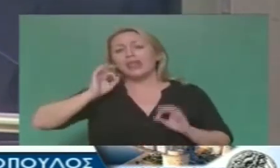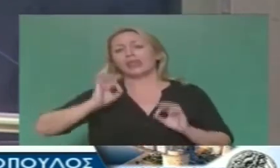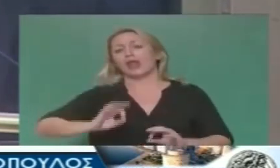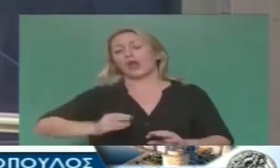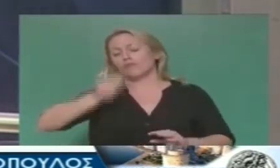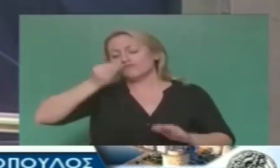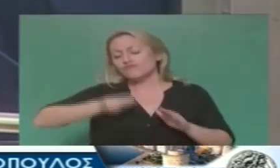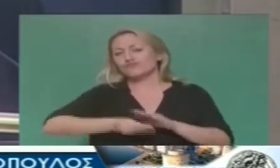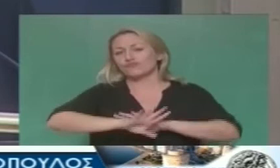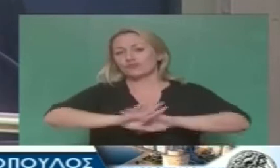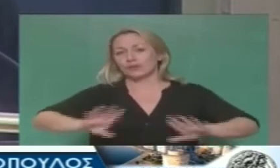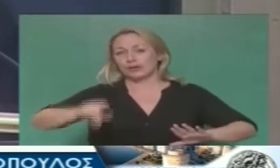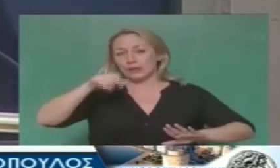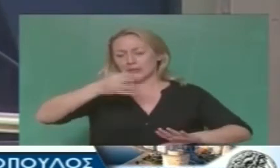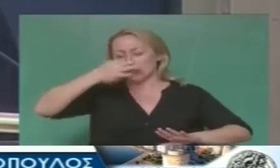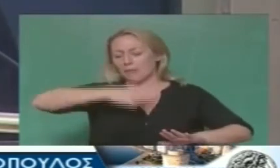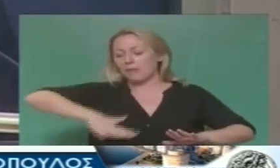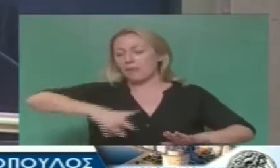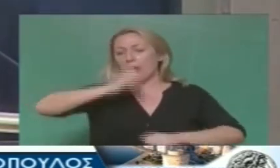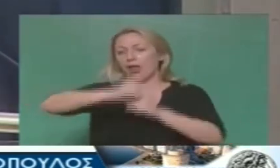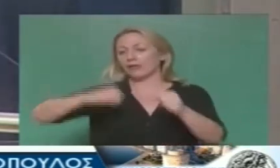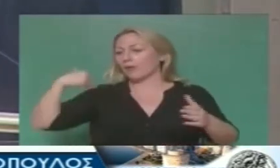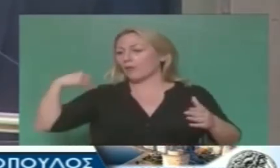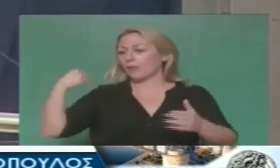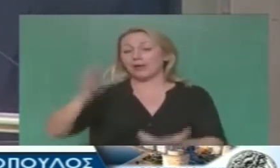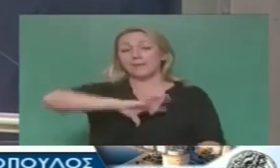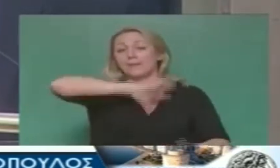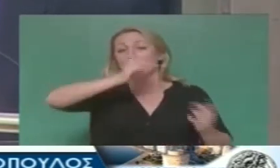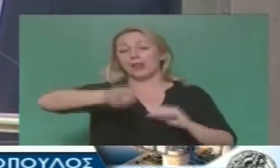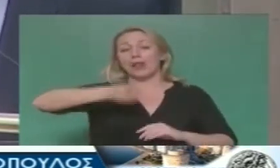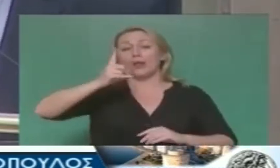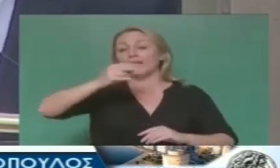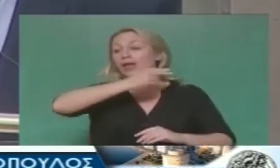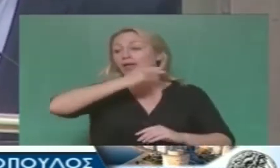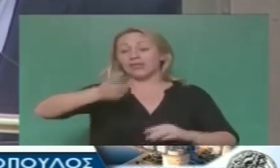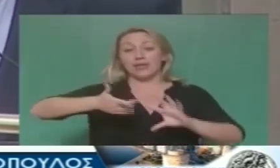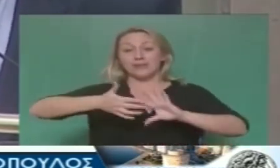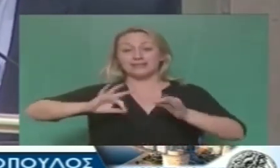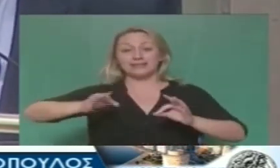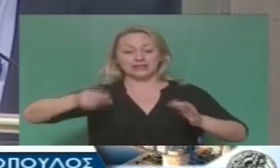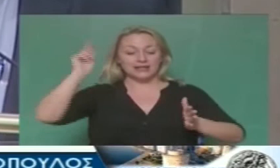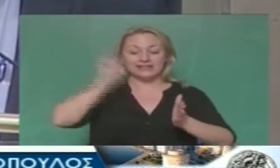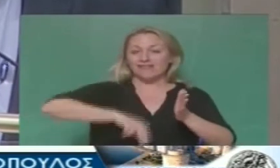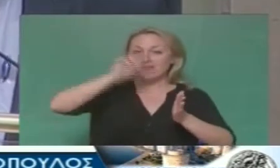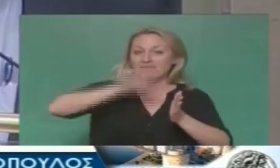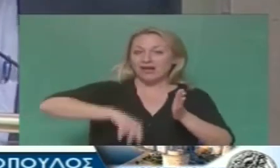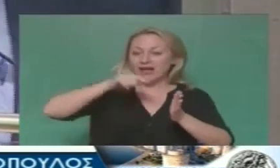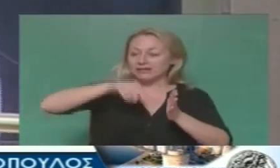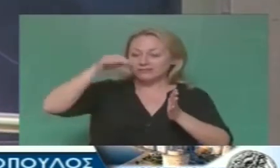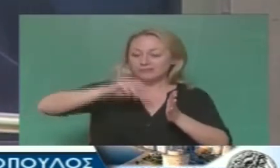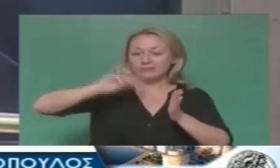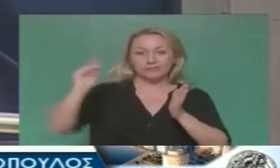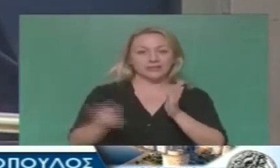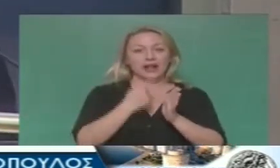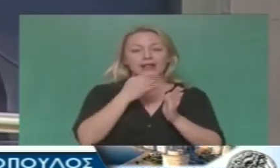Πολιετές. Μία παγκόσμια πρώτη όσον αφορά την ιστορία των συμβάσεων η οποία